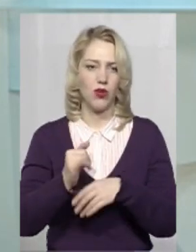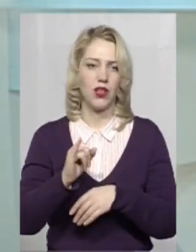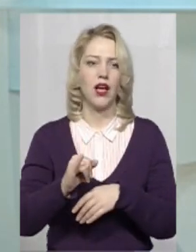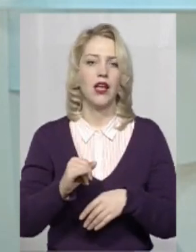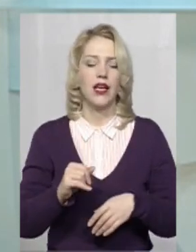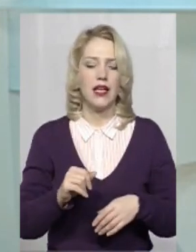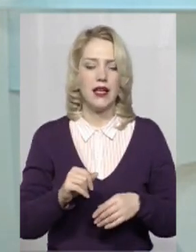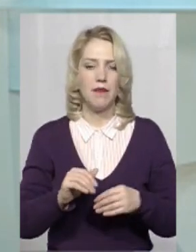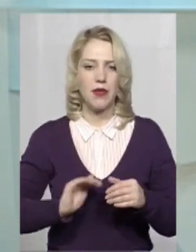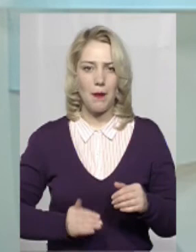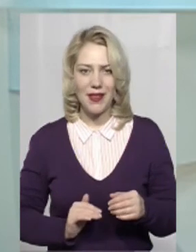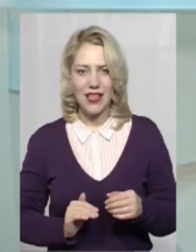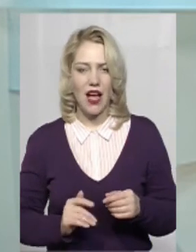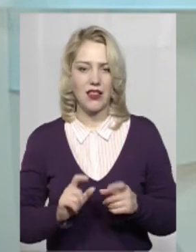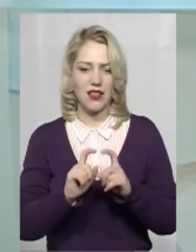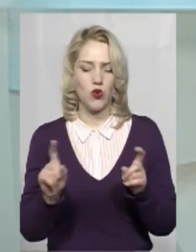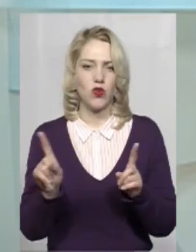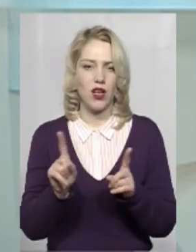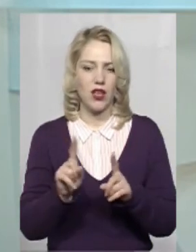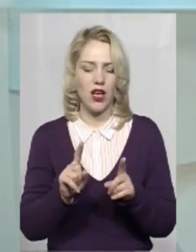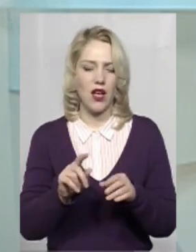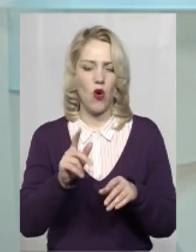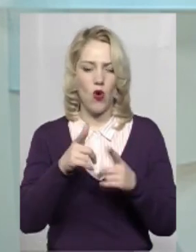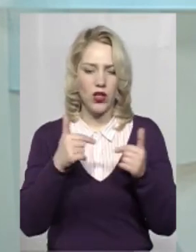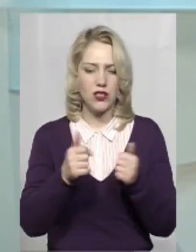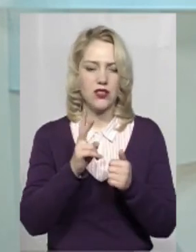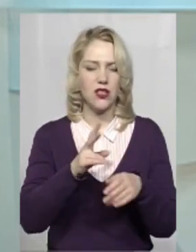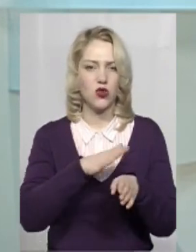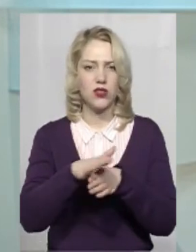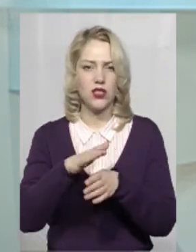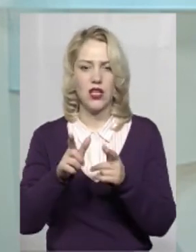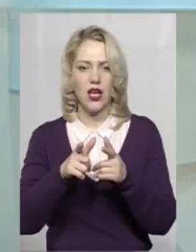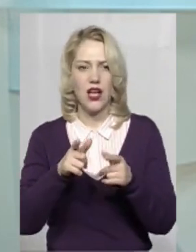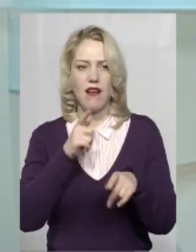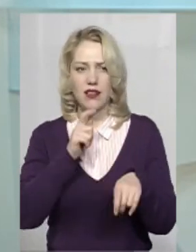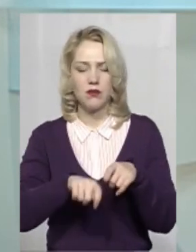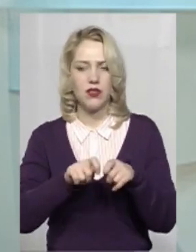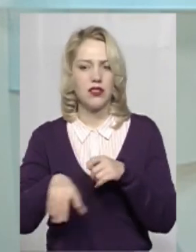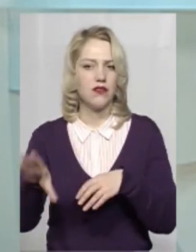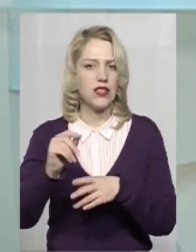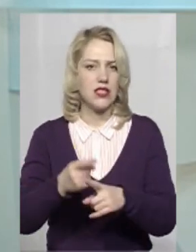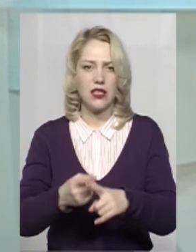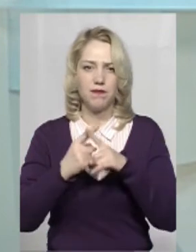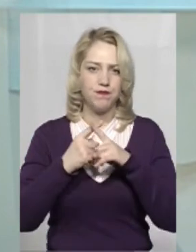підряднику, і організації, яка здійснила спертизу. Тобто нам всі пішли на зустріч.